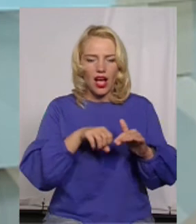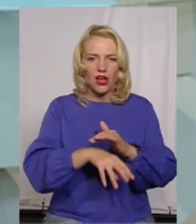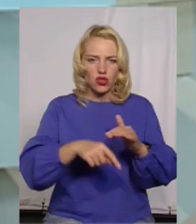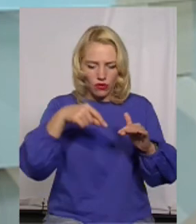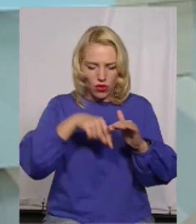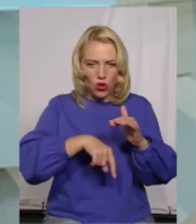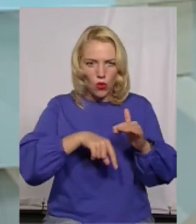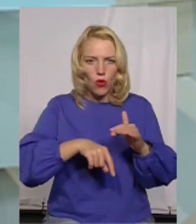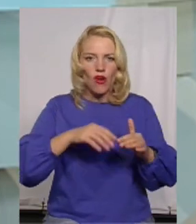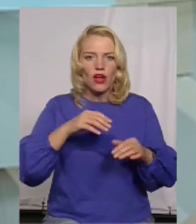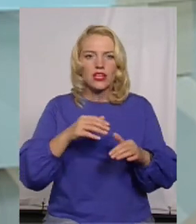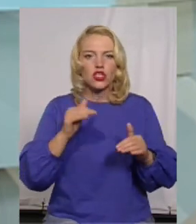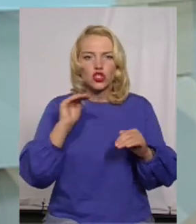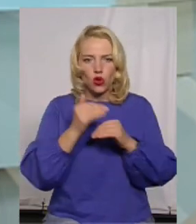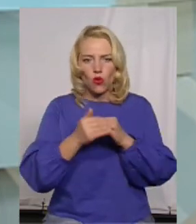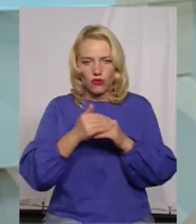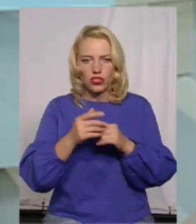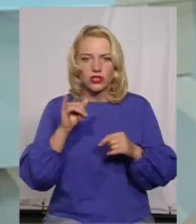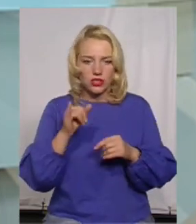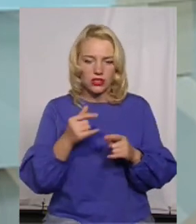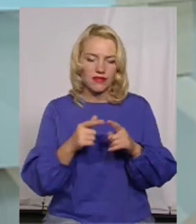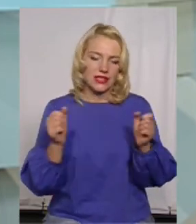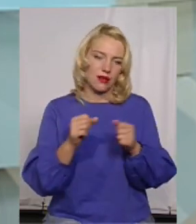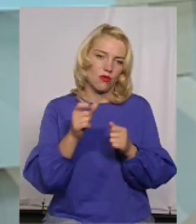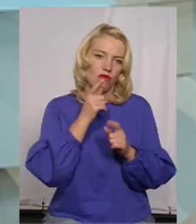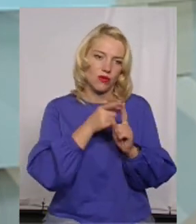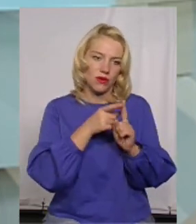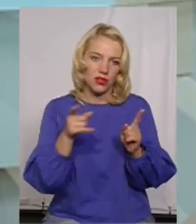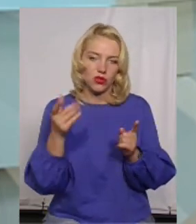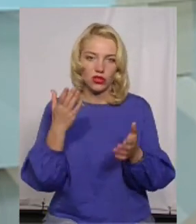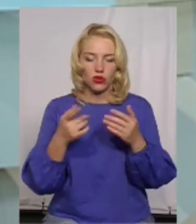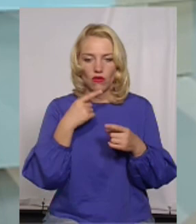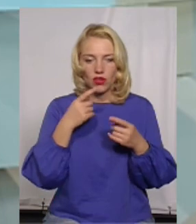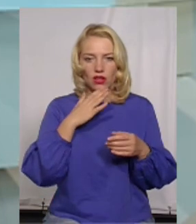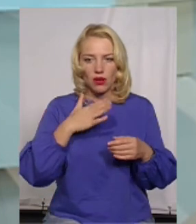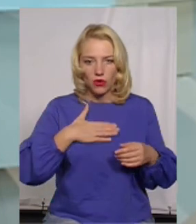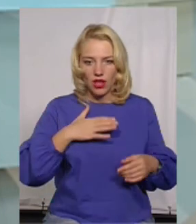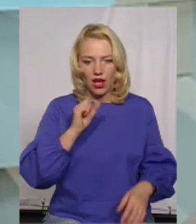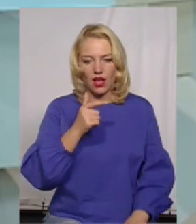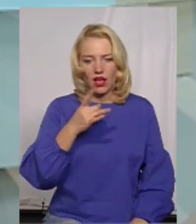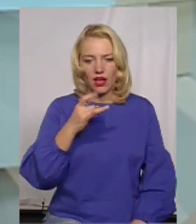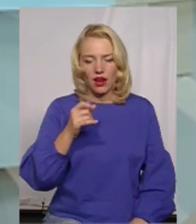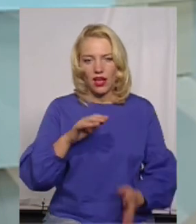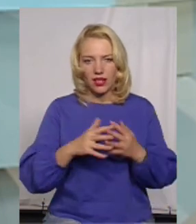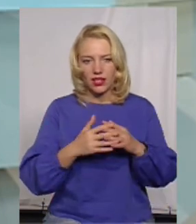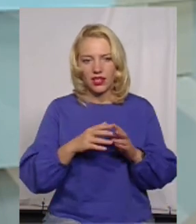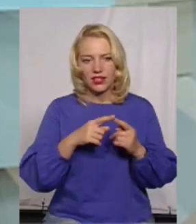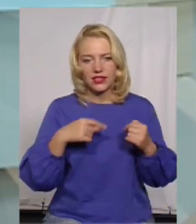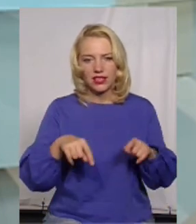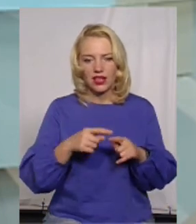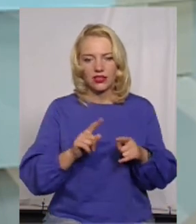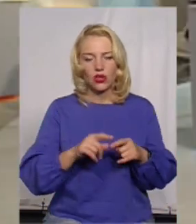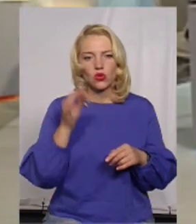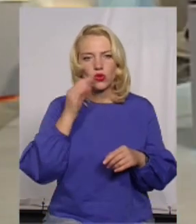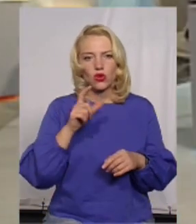використовували або в зимовий період, або, якщо говорити про наш аграрний сектор, це сушки, цукрові